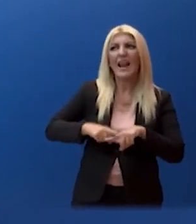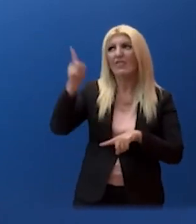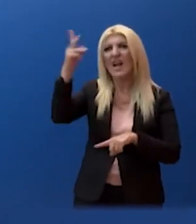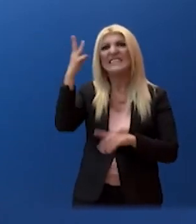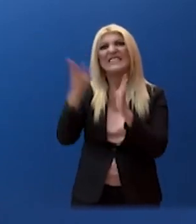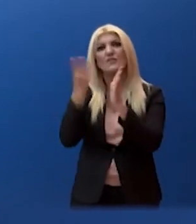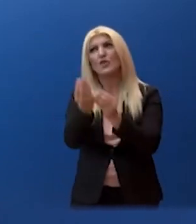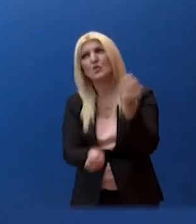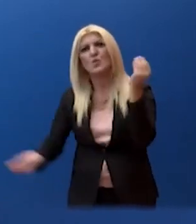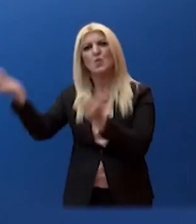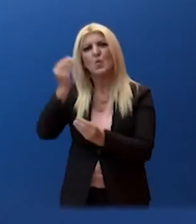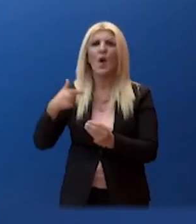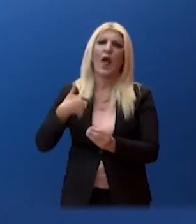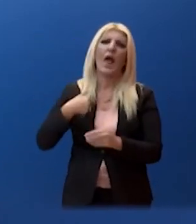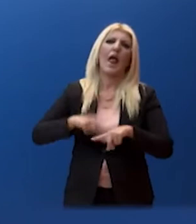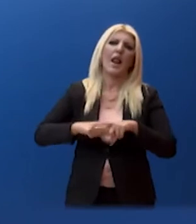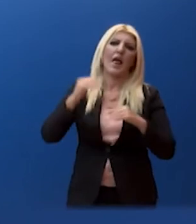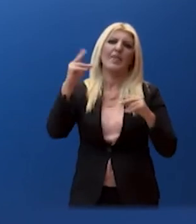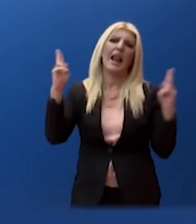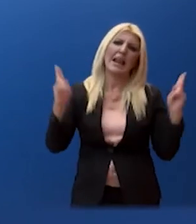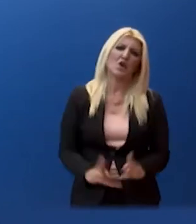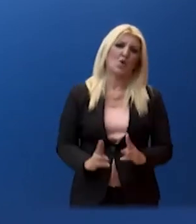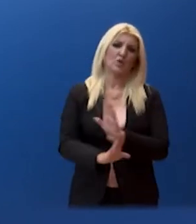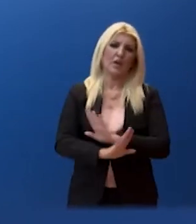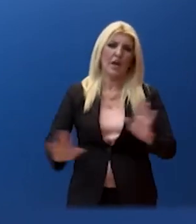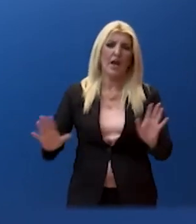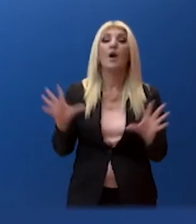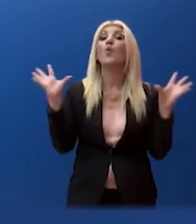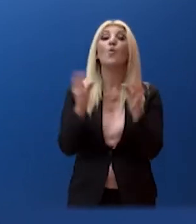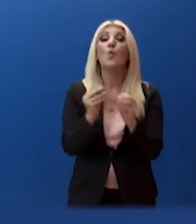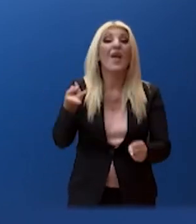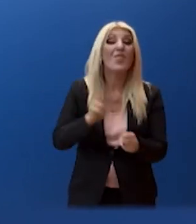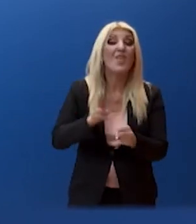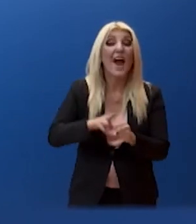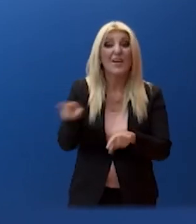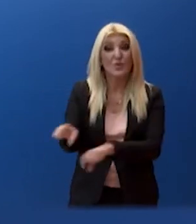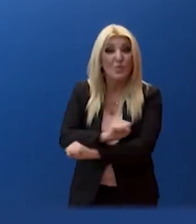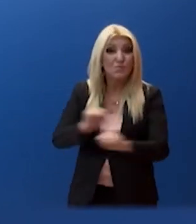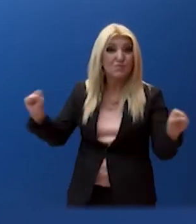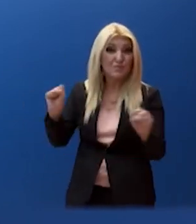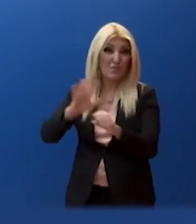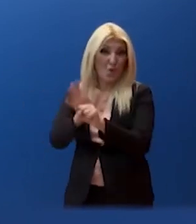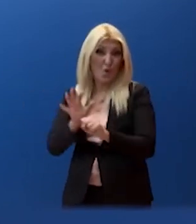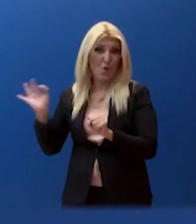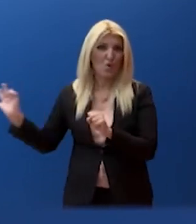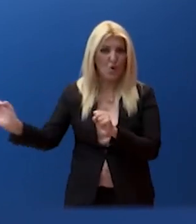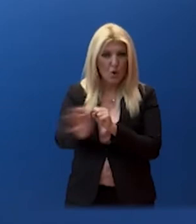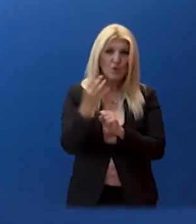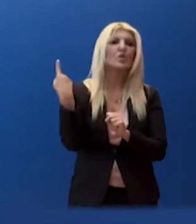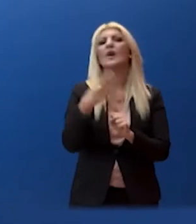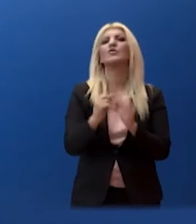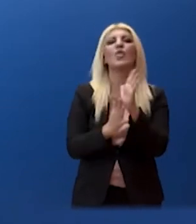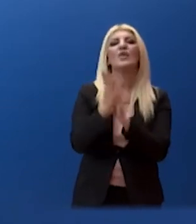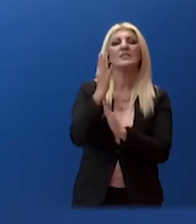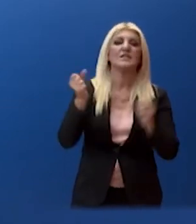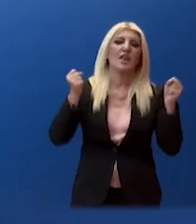αφορά τους θανάτους, βρισκόμαστε στην 110η θέση διεθνώς. Ενώ ο παγκόσμινος μέσος όρος θανάτων ανά εκατομμύριου